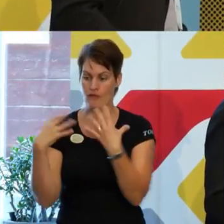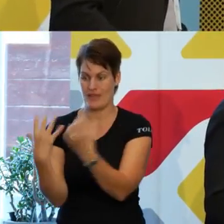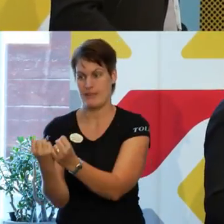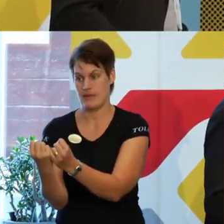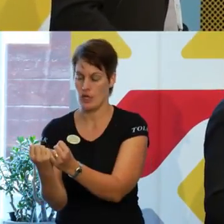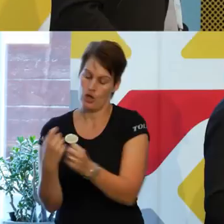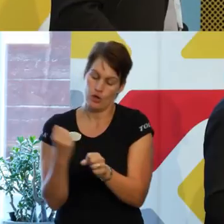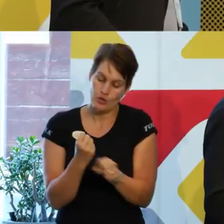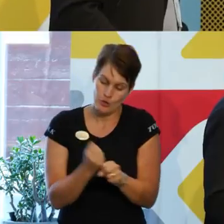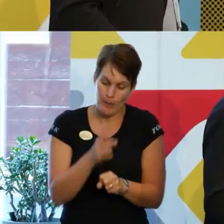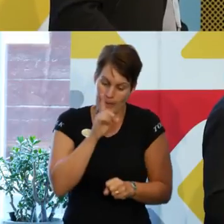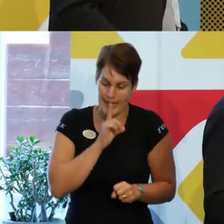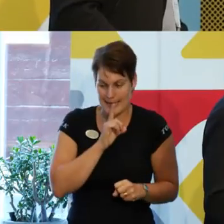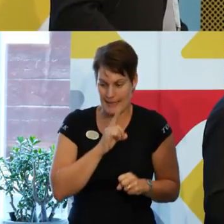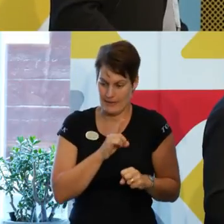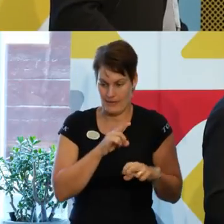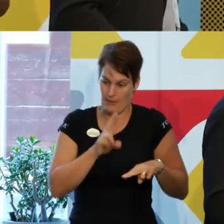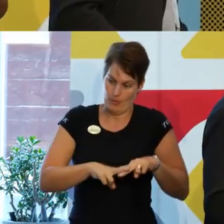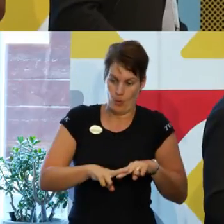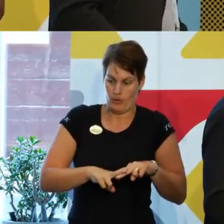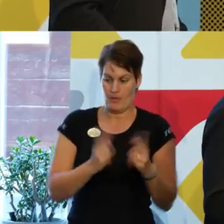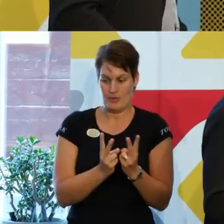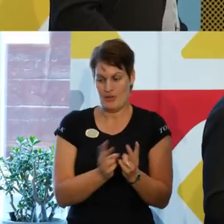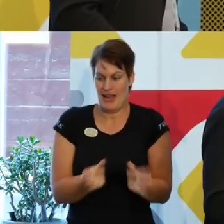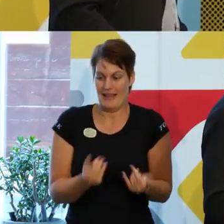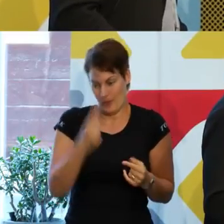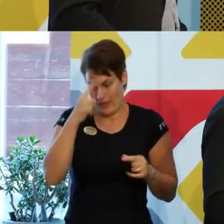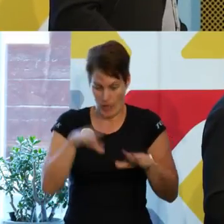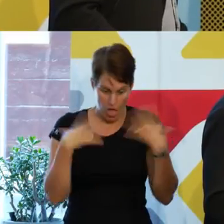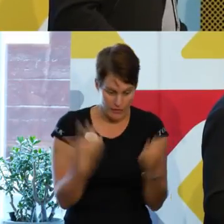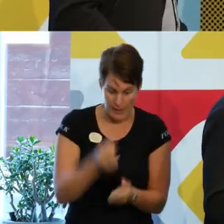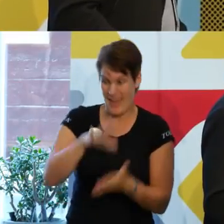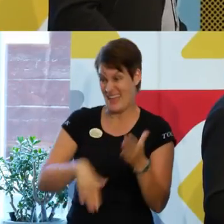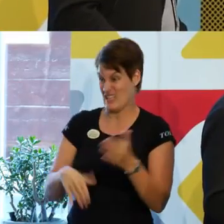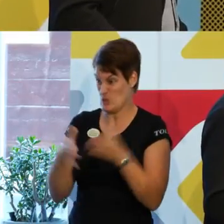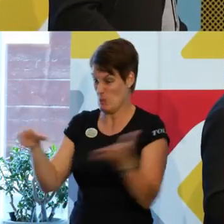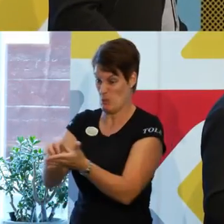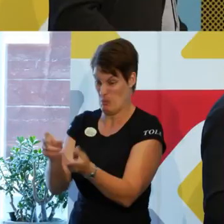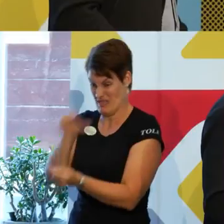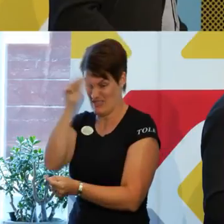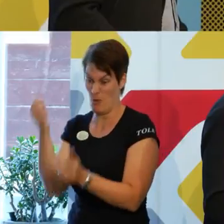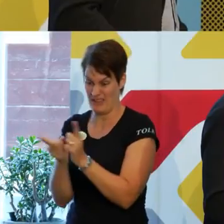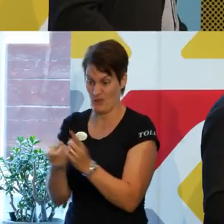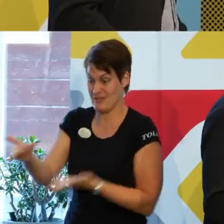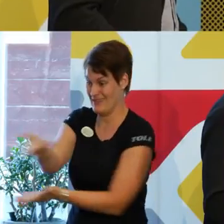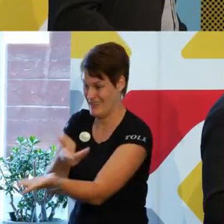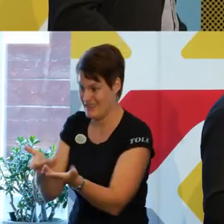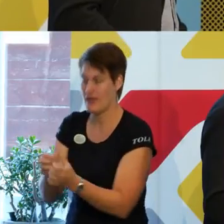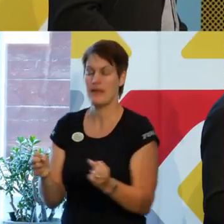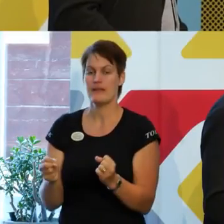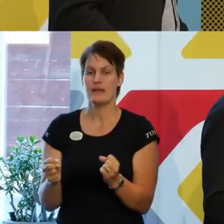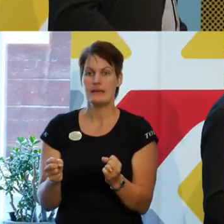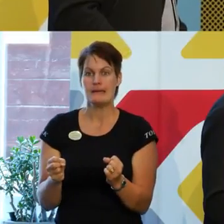jobbar jag i en liten kommun och då kan man ju kanske mer tänka övergripande än när man jobbar i en större kommun. Men det här är ju frågor